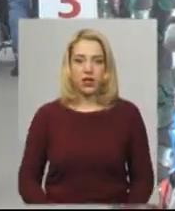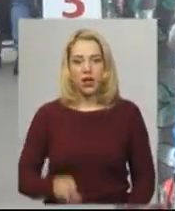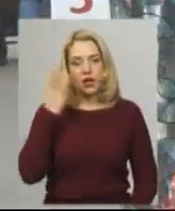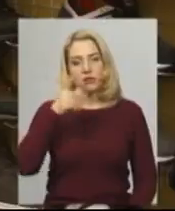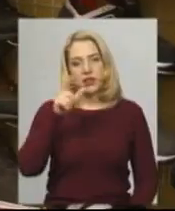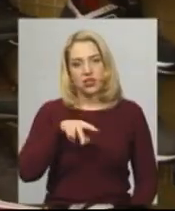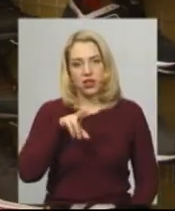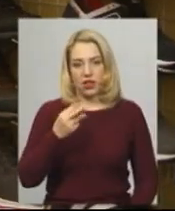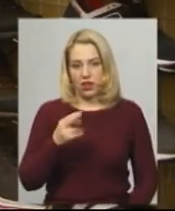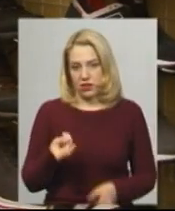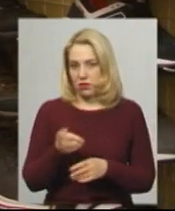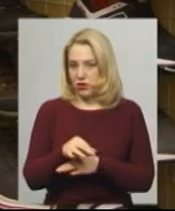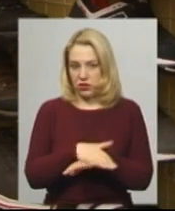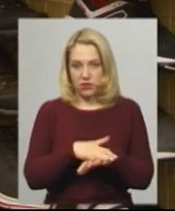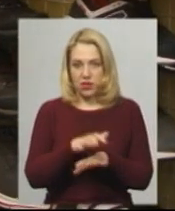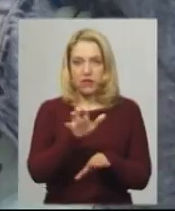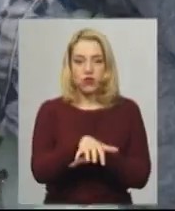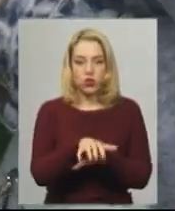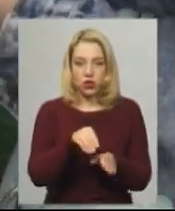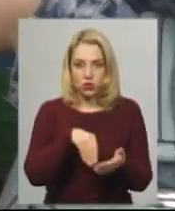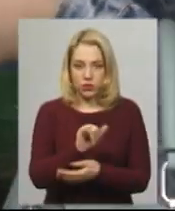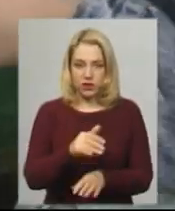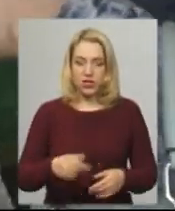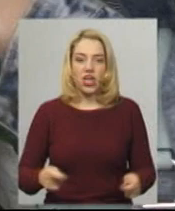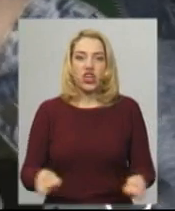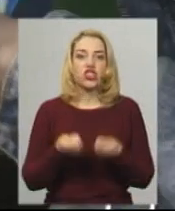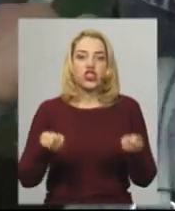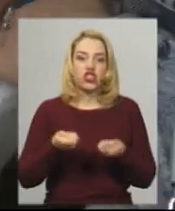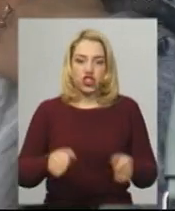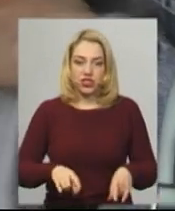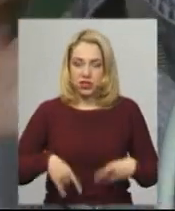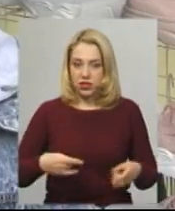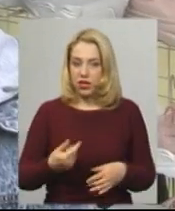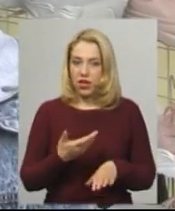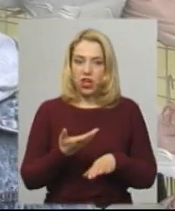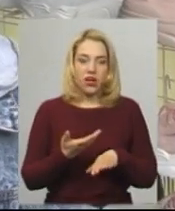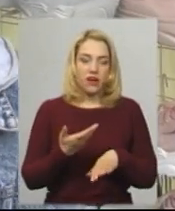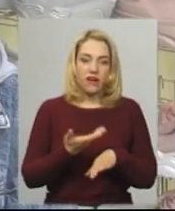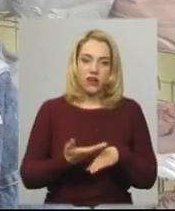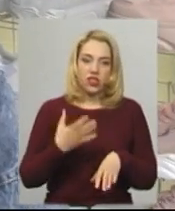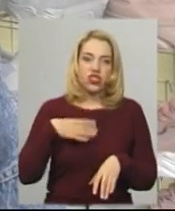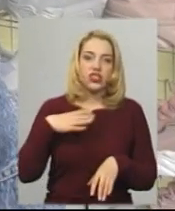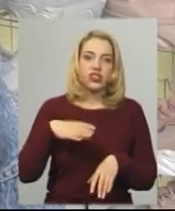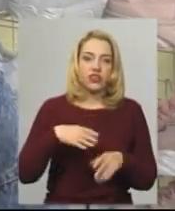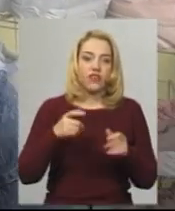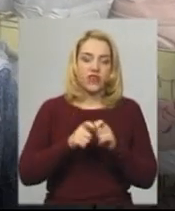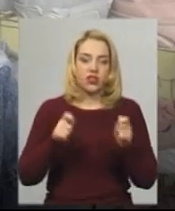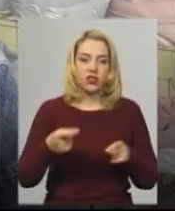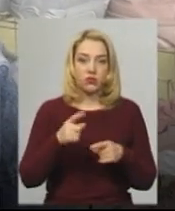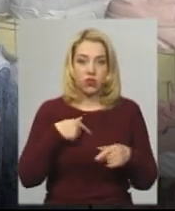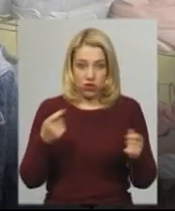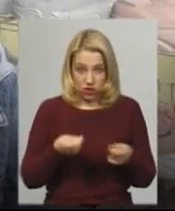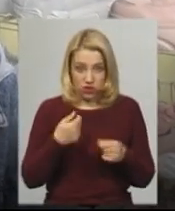Хмельничанка Леся прийшла на ринок купити взуття та джинси. Каже, давно чекала відкриття, бо важко підібрати розмір без примірки. Я заказала собі